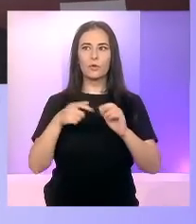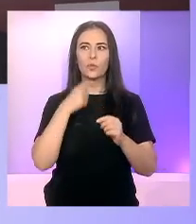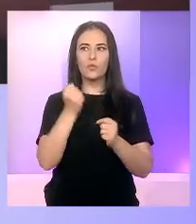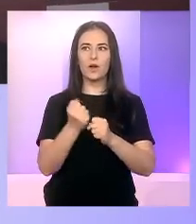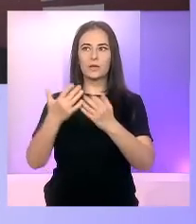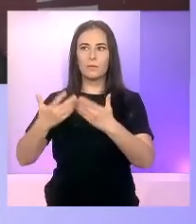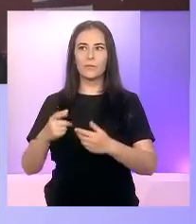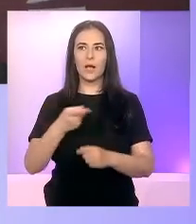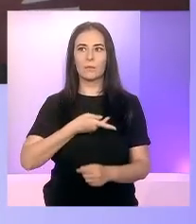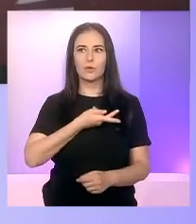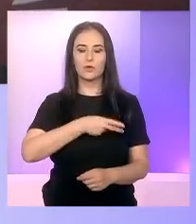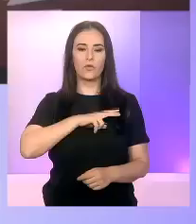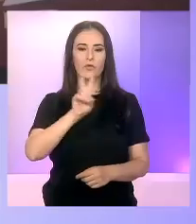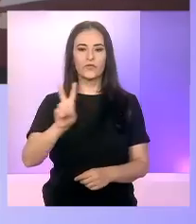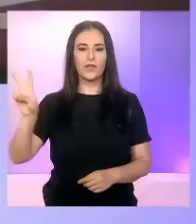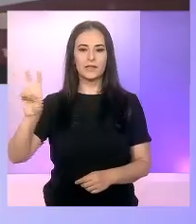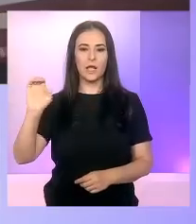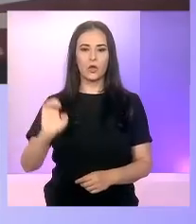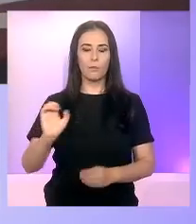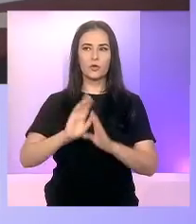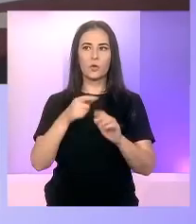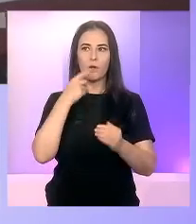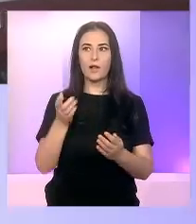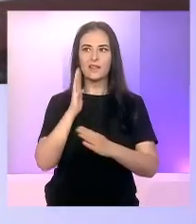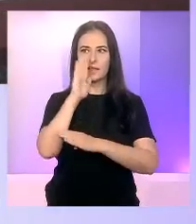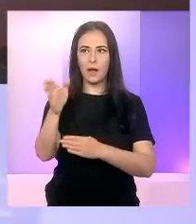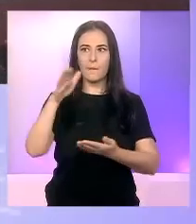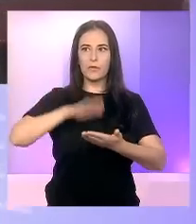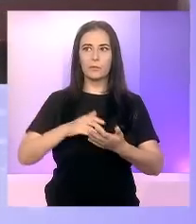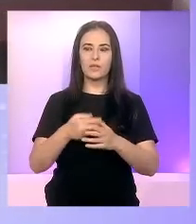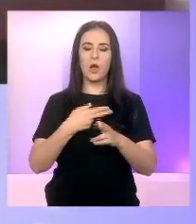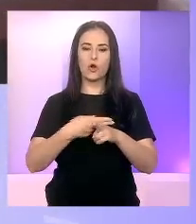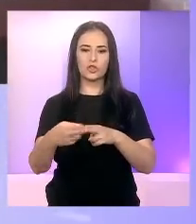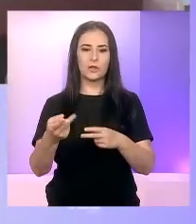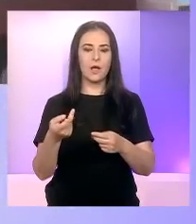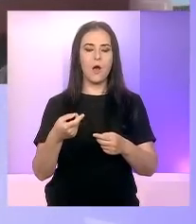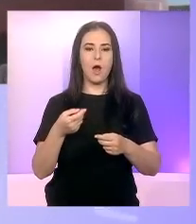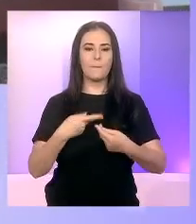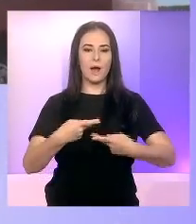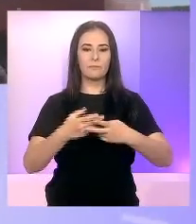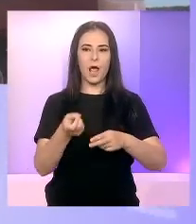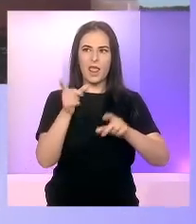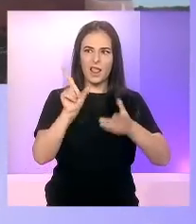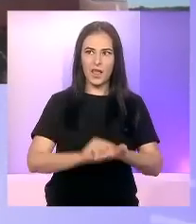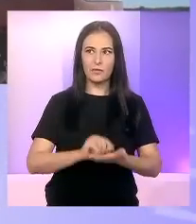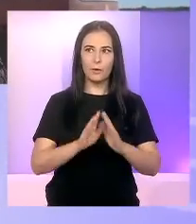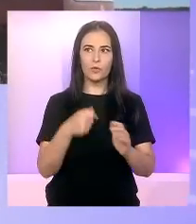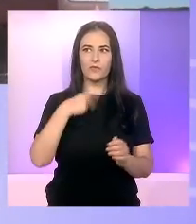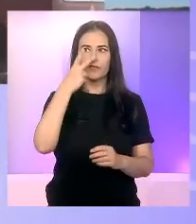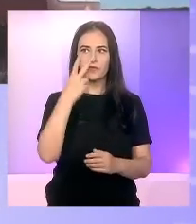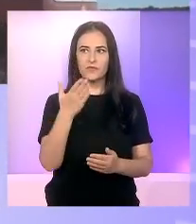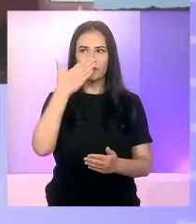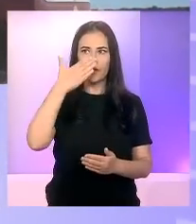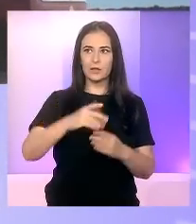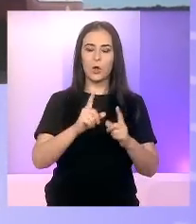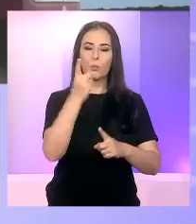operatorilor din agribusiness din vestul Europei, care firește doresc un bazin de originare marșul mai ieftin față de, să zicem, față de,